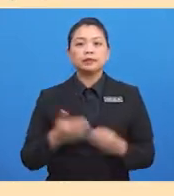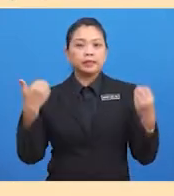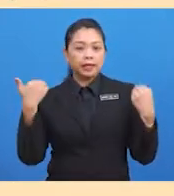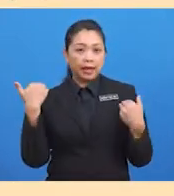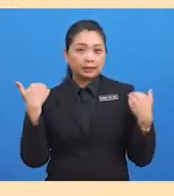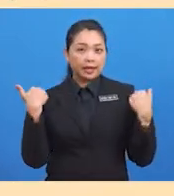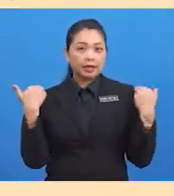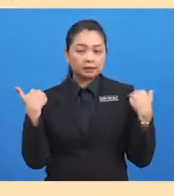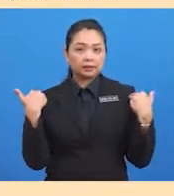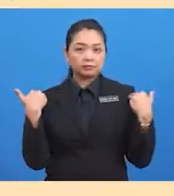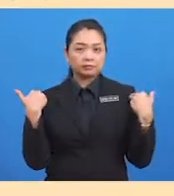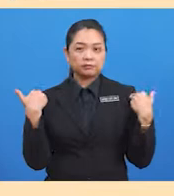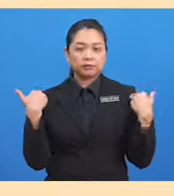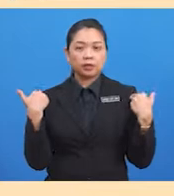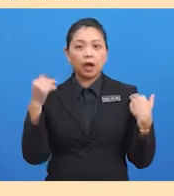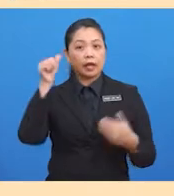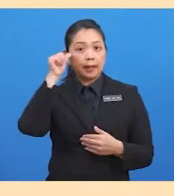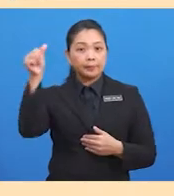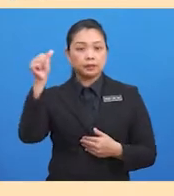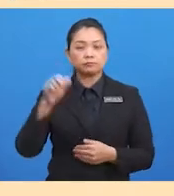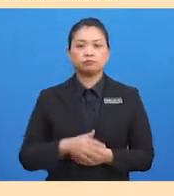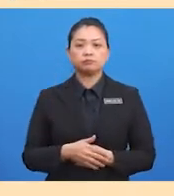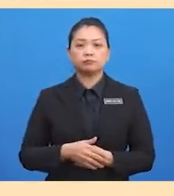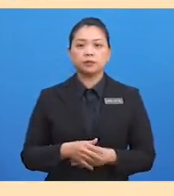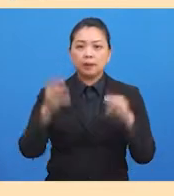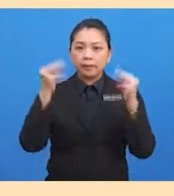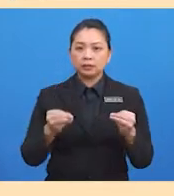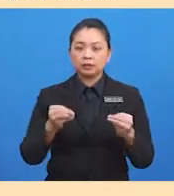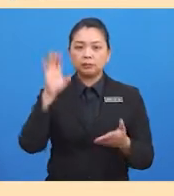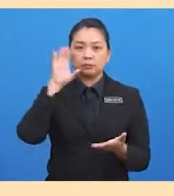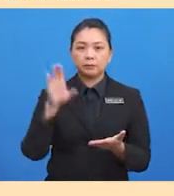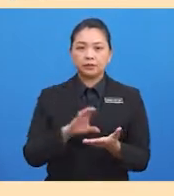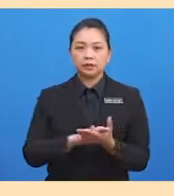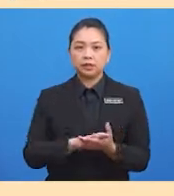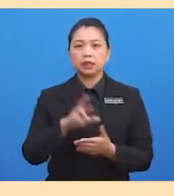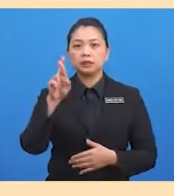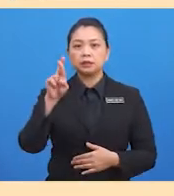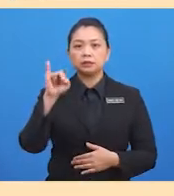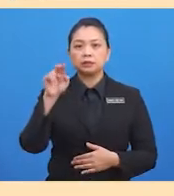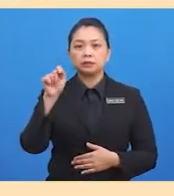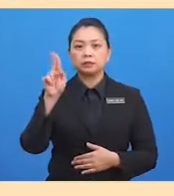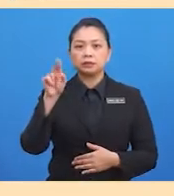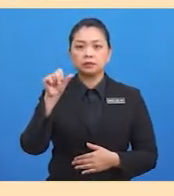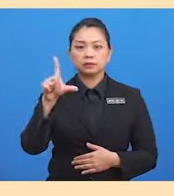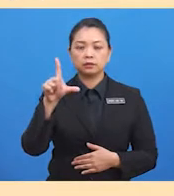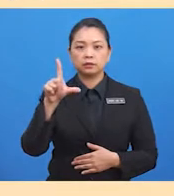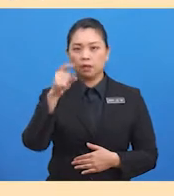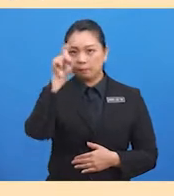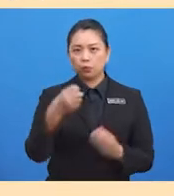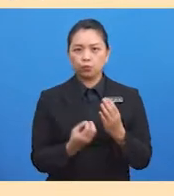keagamaan. manusia zaman ini percaya ritual diperlukan untuk mewujudkan